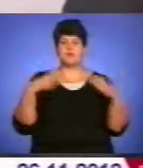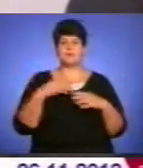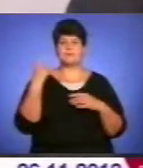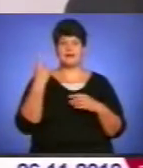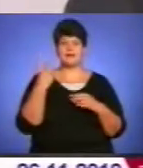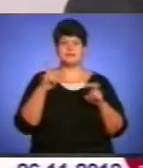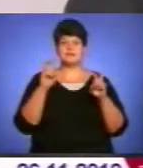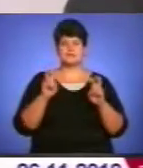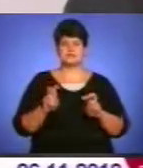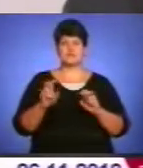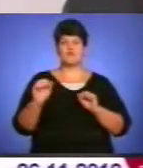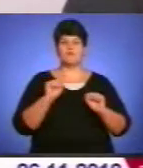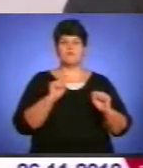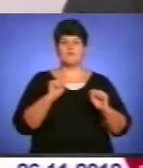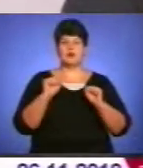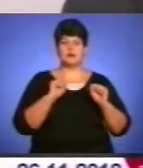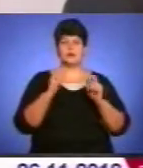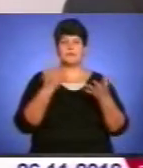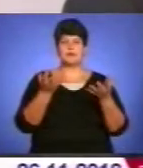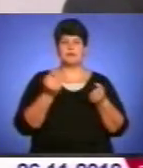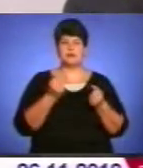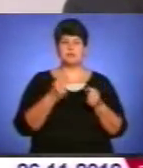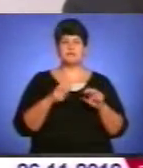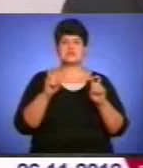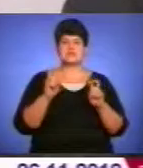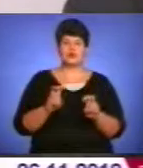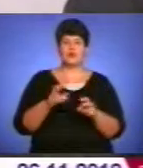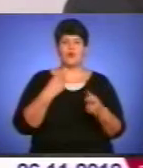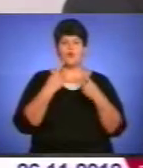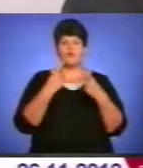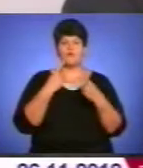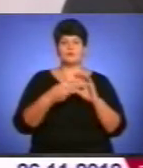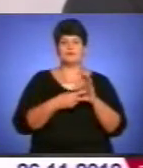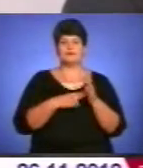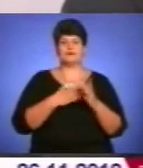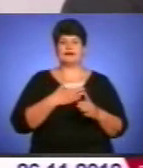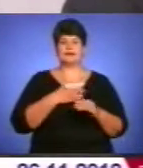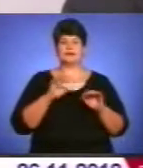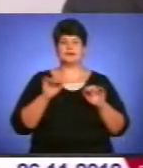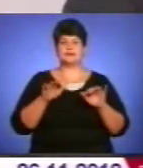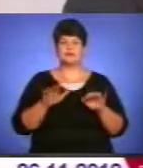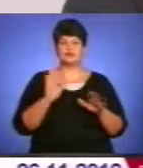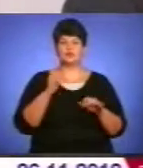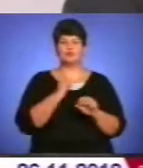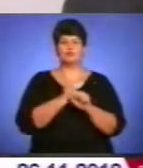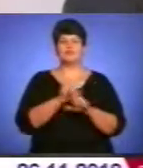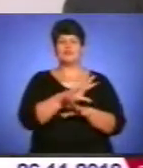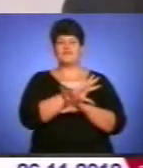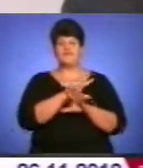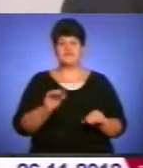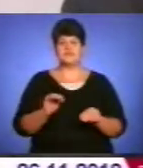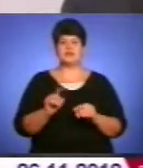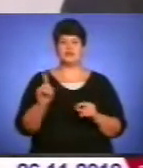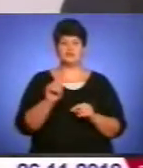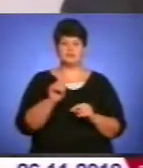в парламенті, коли вже будемо приймати прицягу, обговоримо план наших подальших дій і будемо робити все, аби, скажімо,